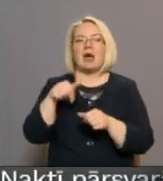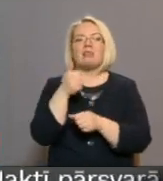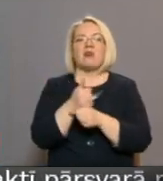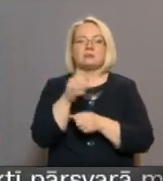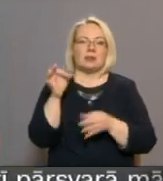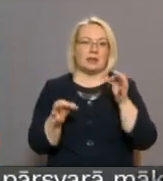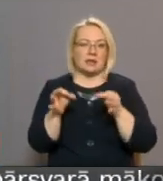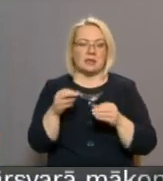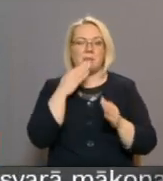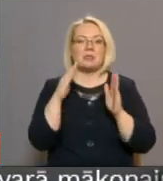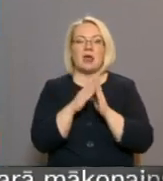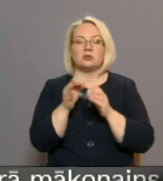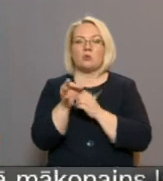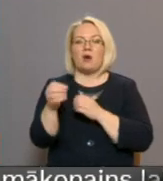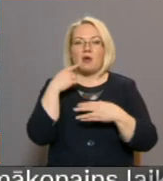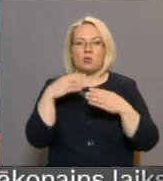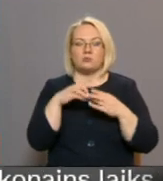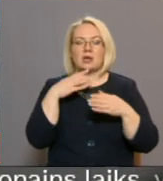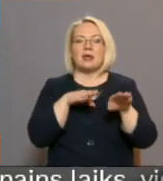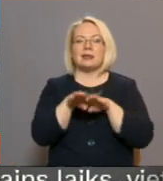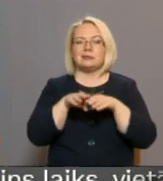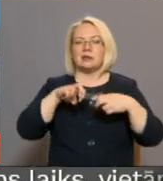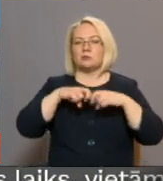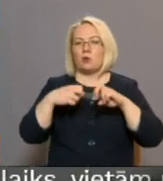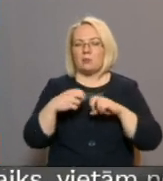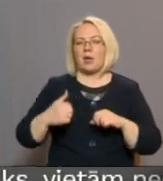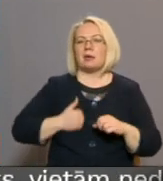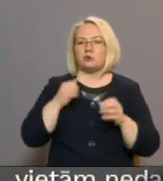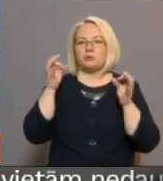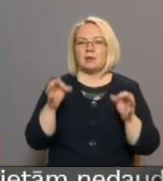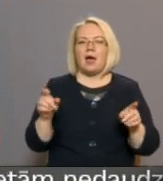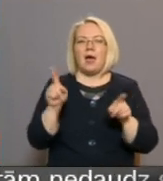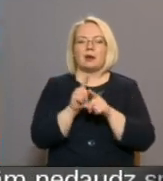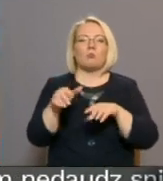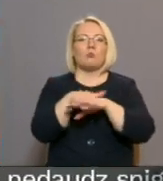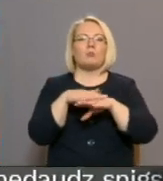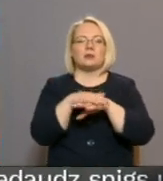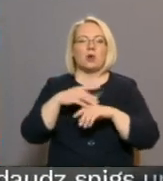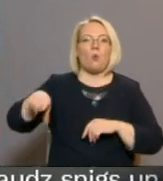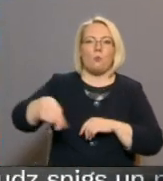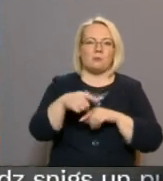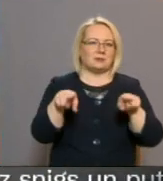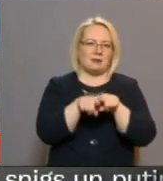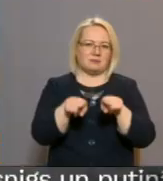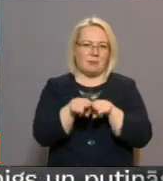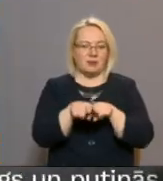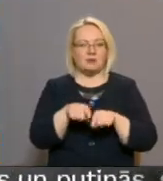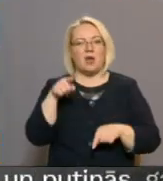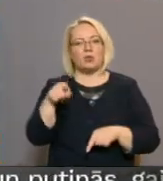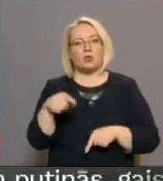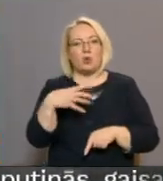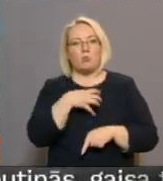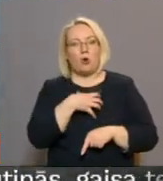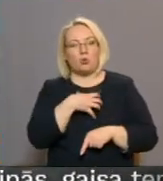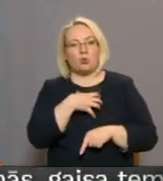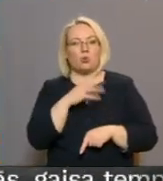Rēzeknes novada domē norāda, ka līdzīgas problēmas ar īpašam tiesībām ir arī ar publiskajām upēm. Vai pie tām prokuratūra